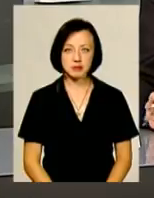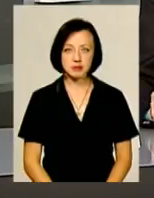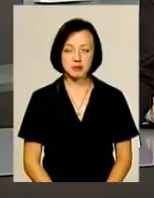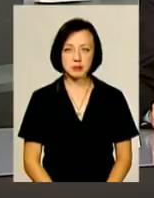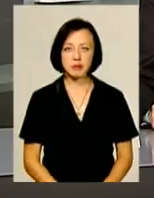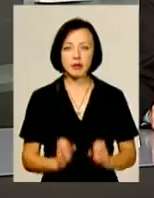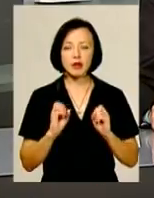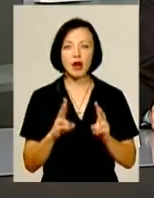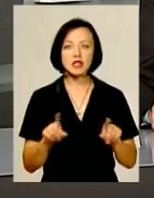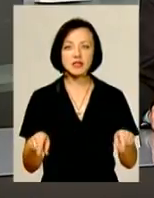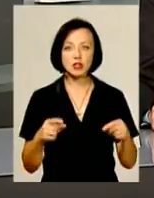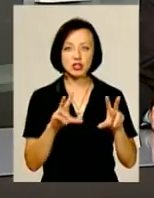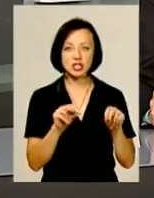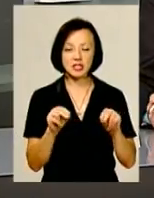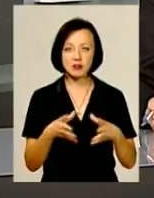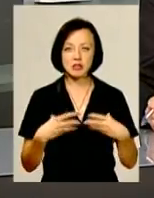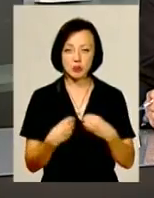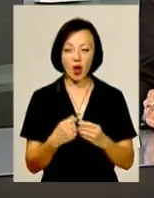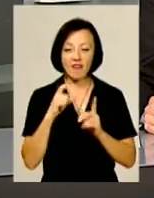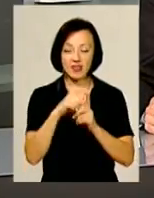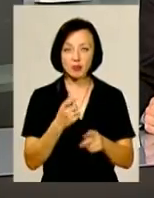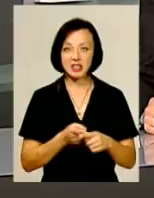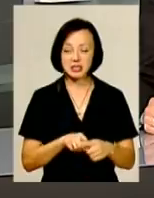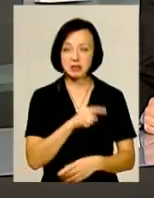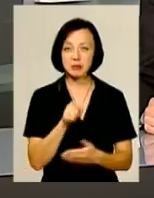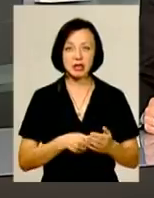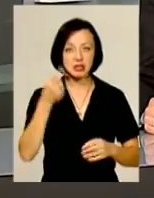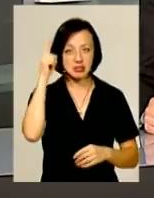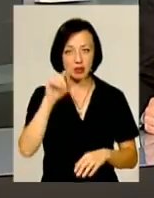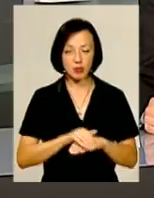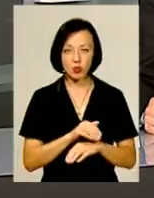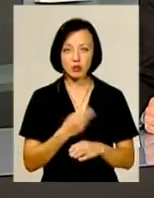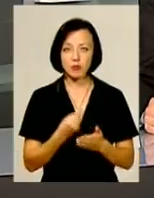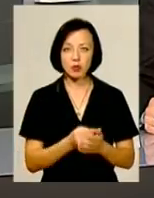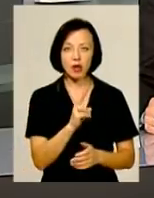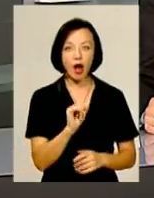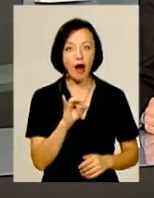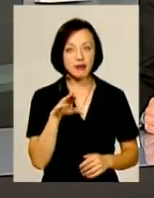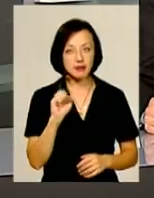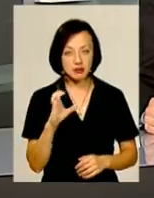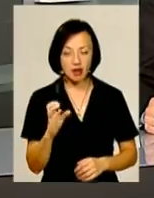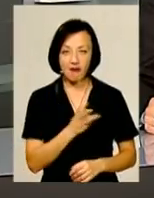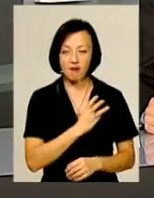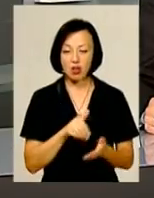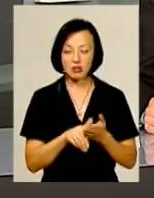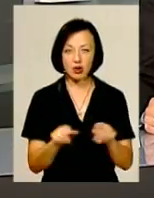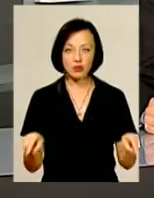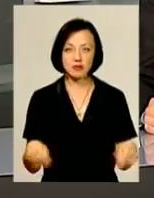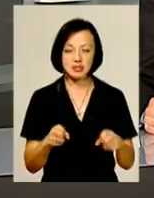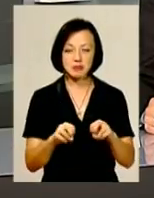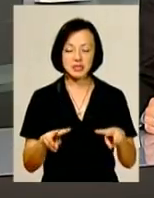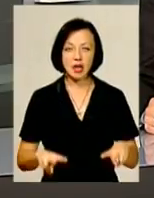Як створити щасливу сім'ю? Відповідь на це запитання знають у благодійному фонді «Карітас». Його волонтери організували